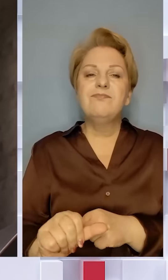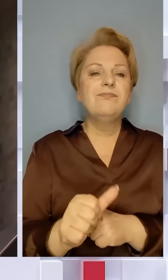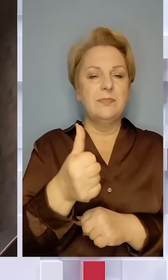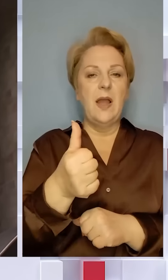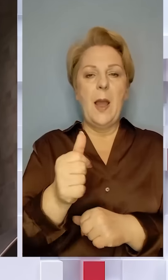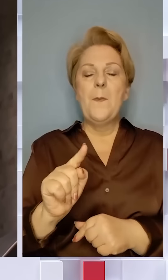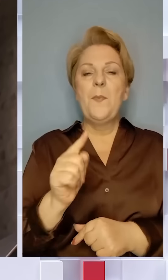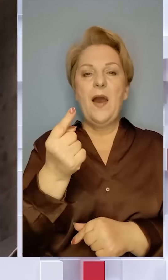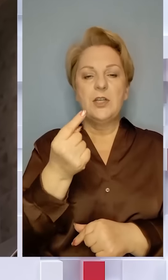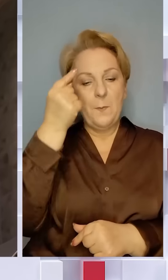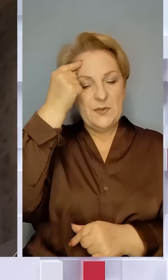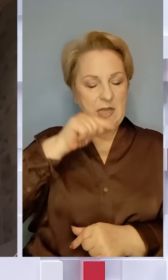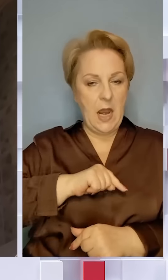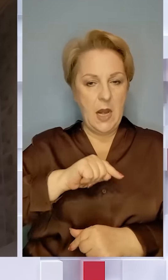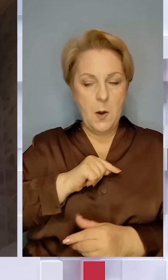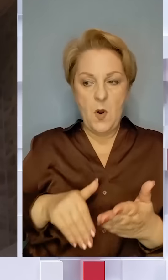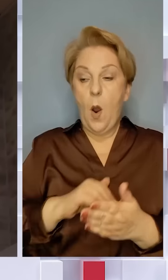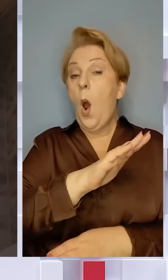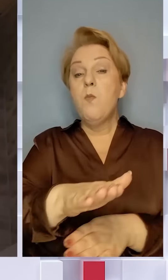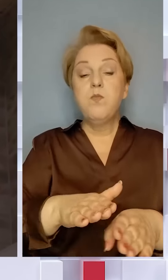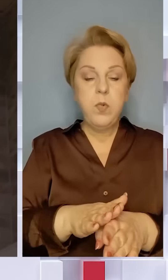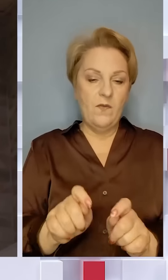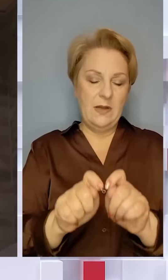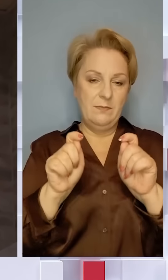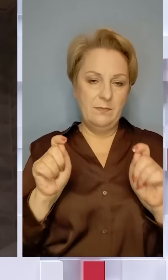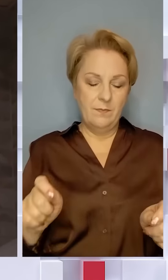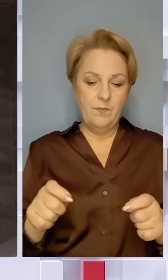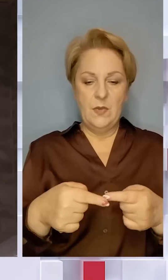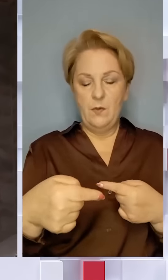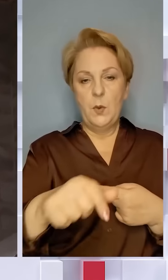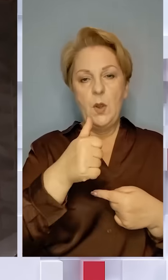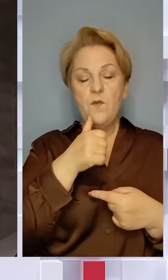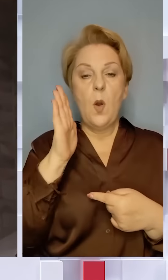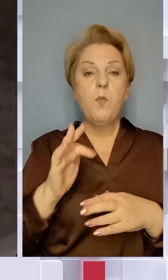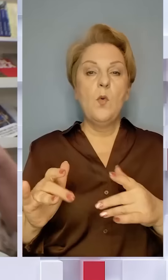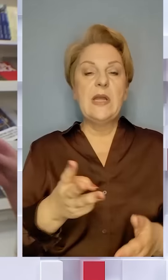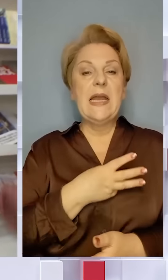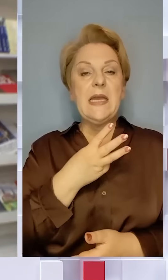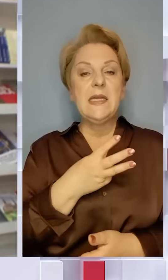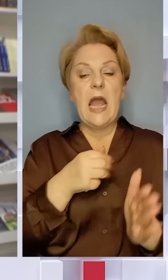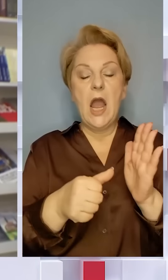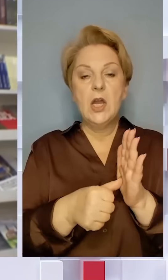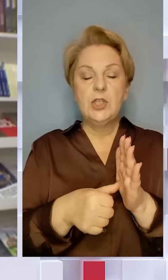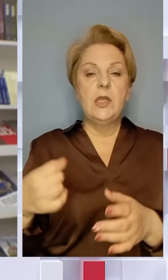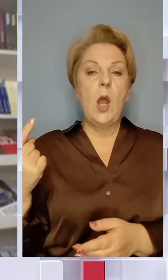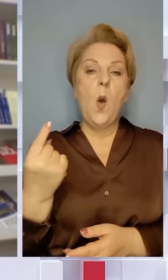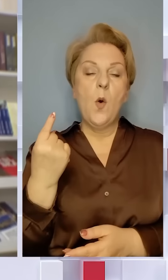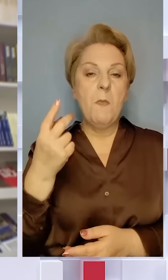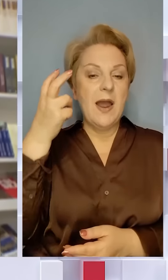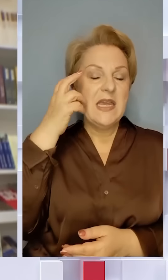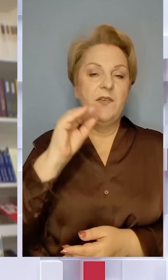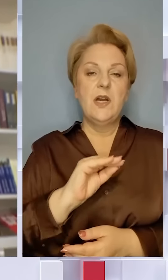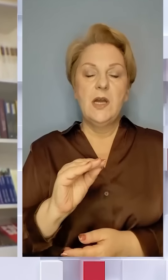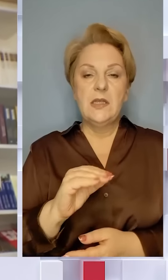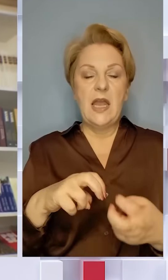психоемоційної підтримки. На повну силу проєкт має запрацювати впродовж року. Діятиме ініціатива у шести областях – Київський,